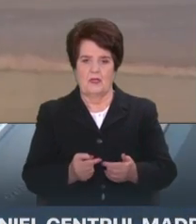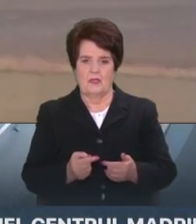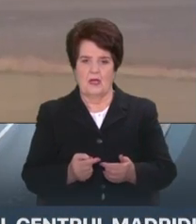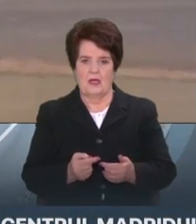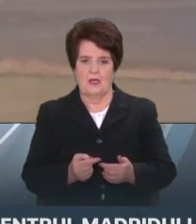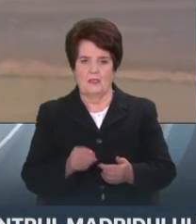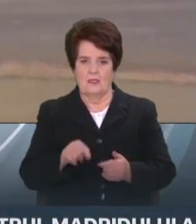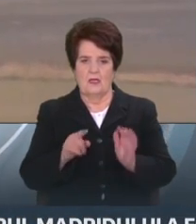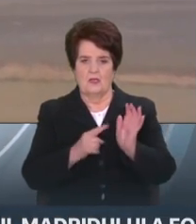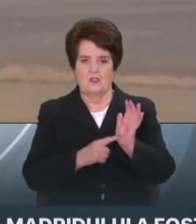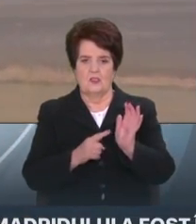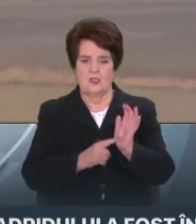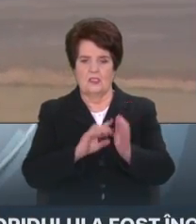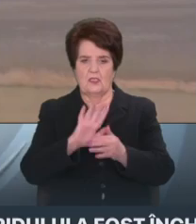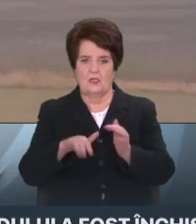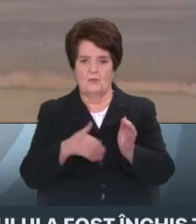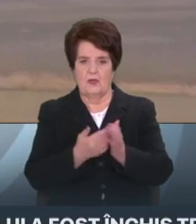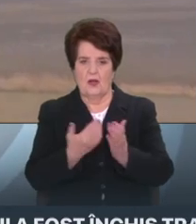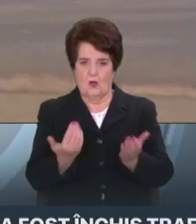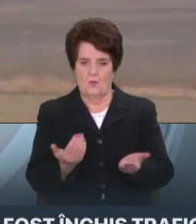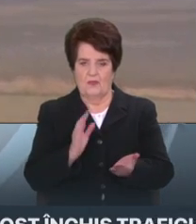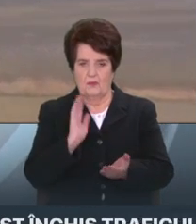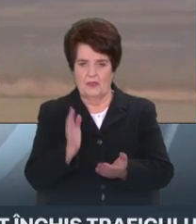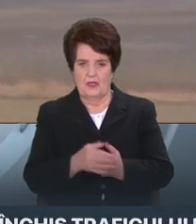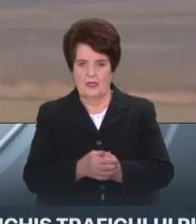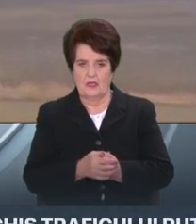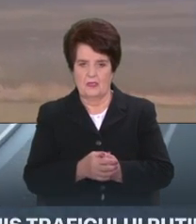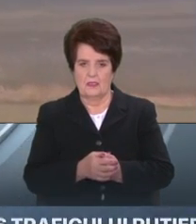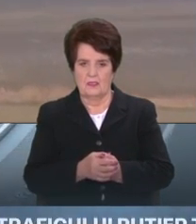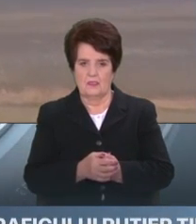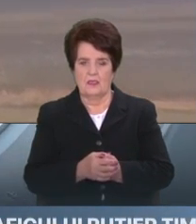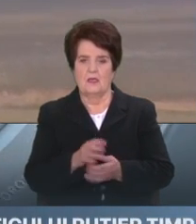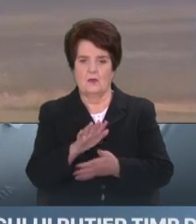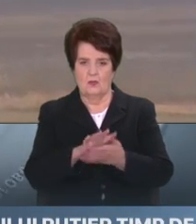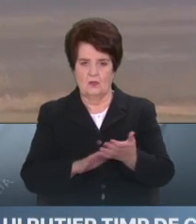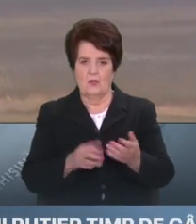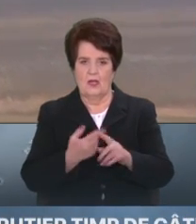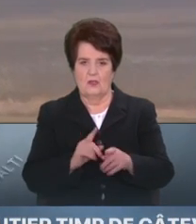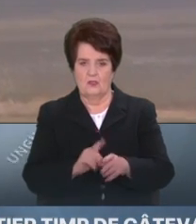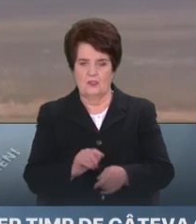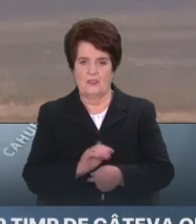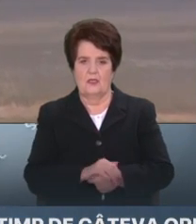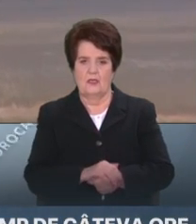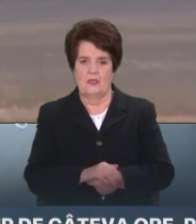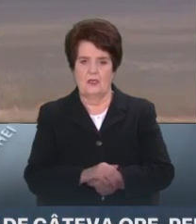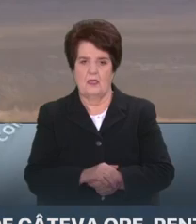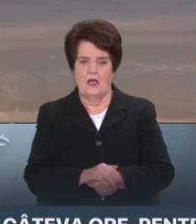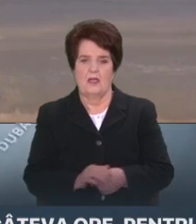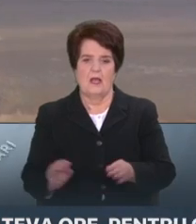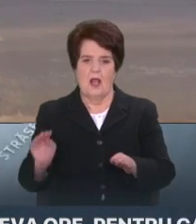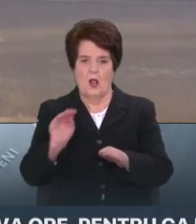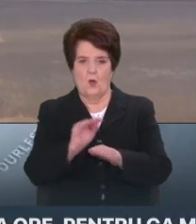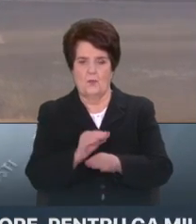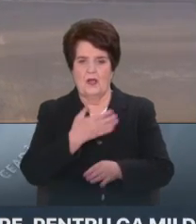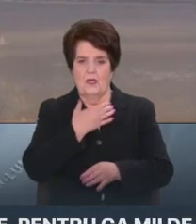De la 7 dimineață și până acum, mizăm pe continuarea acestei modalități de acoperire a